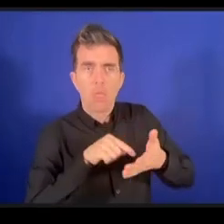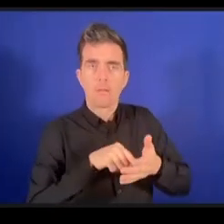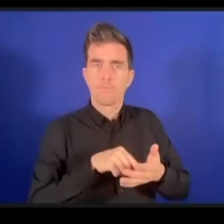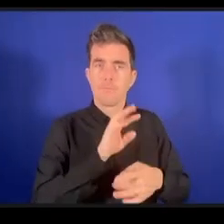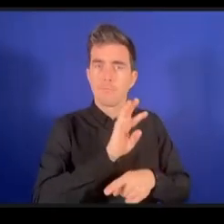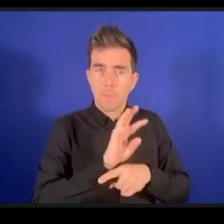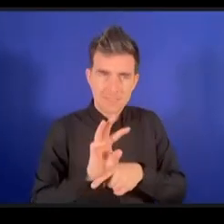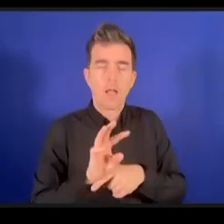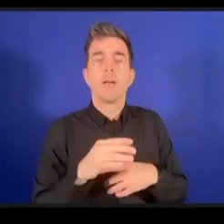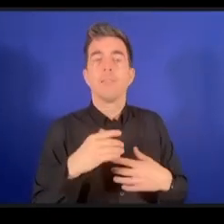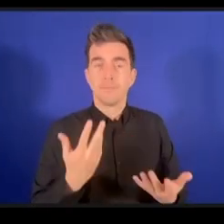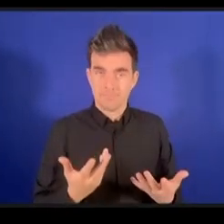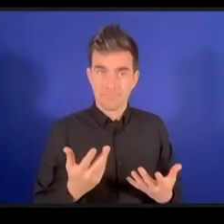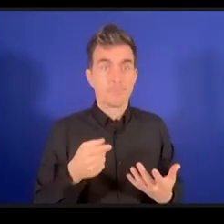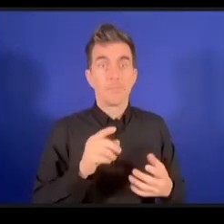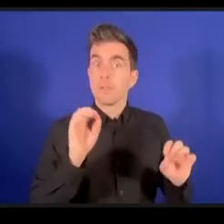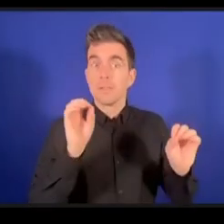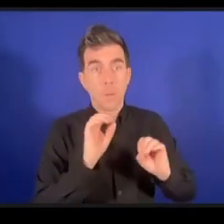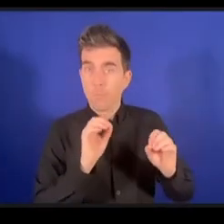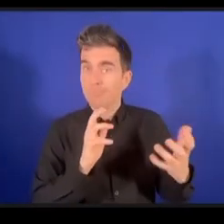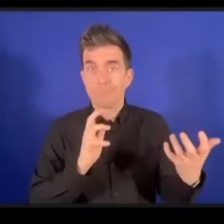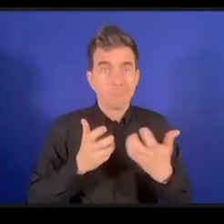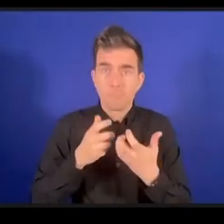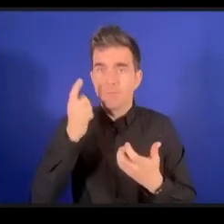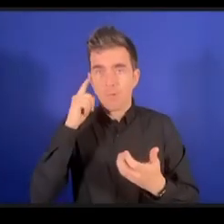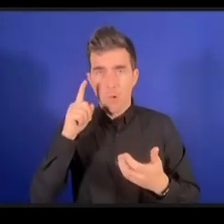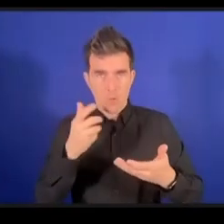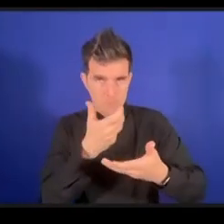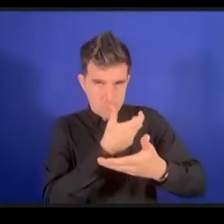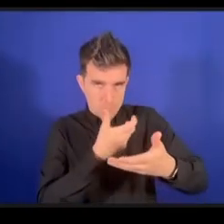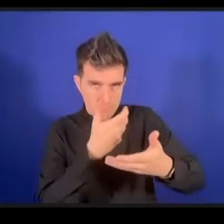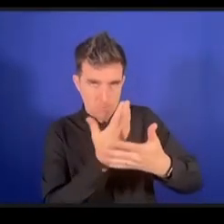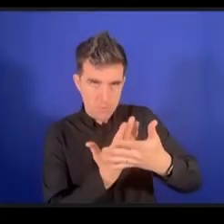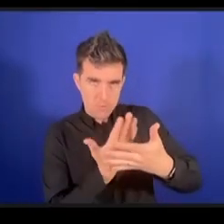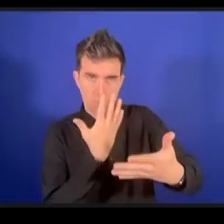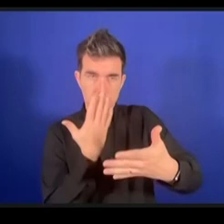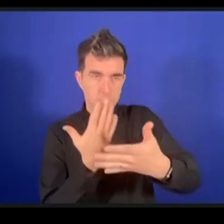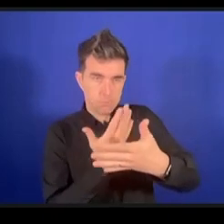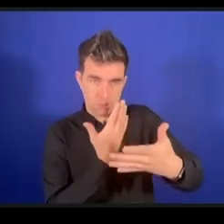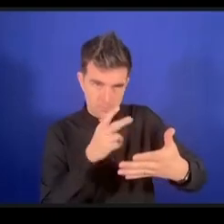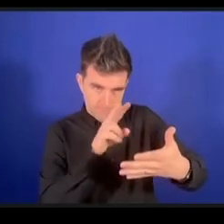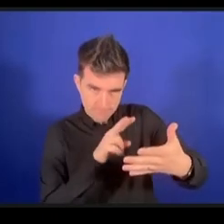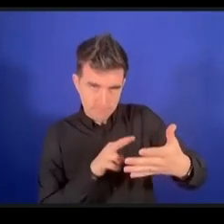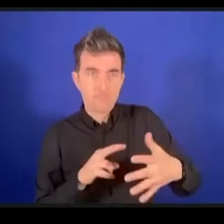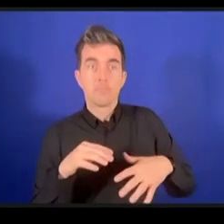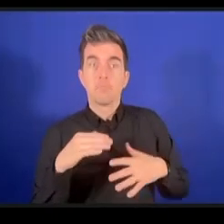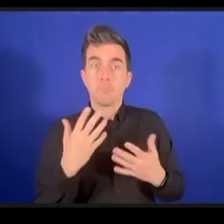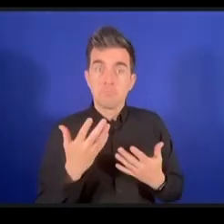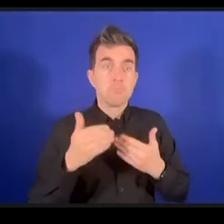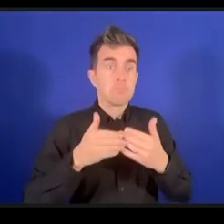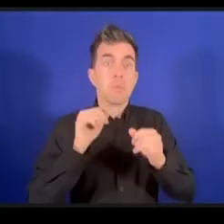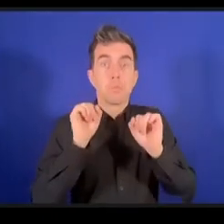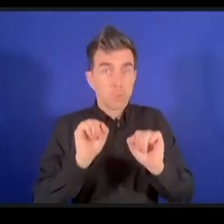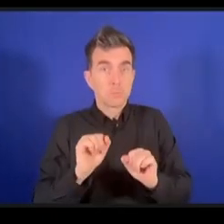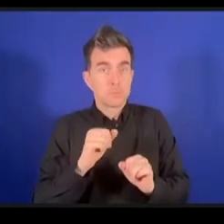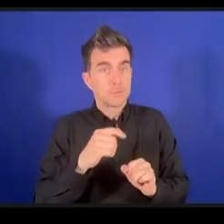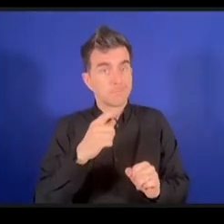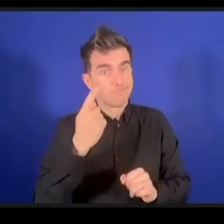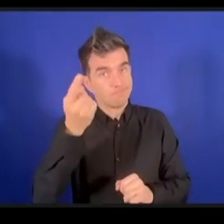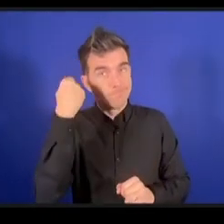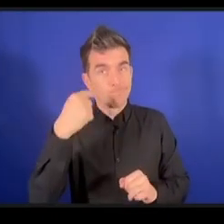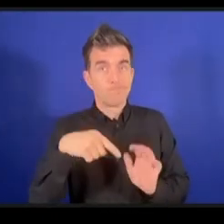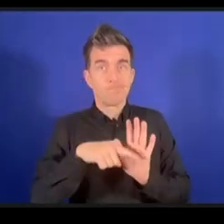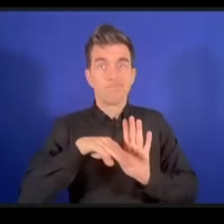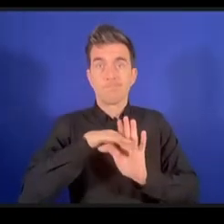وفي بعض الحالات فهناك مسؤولية قانونية مثل الفصل